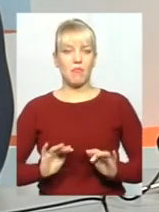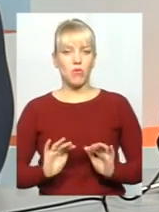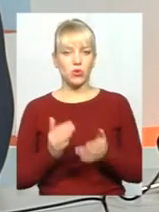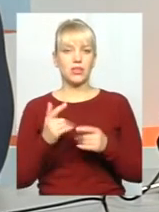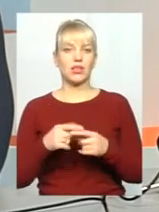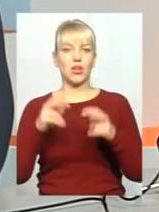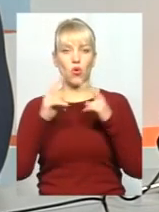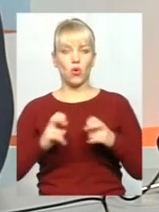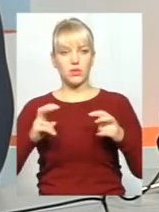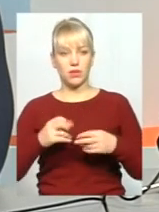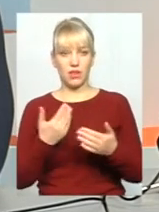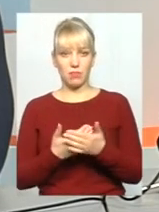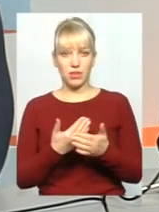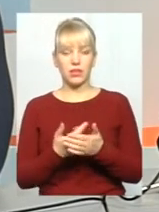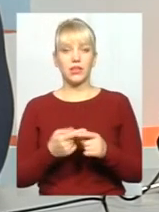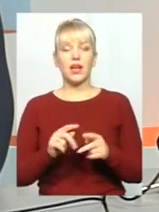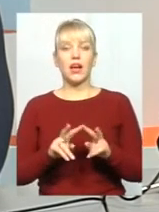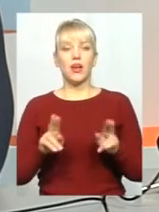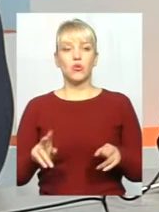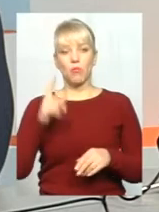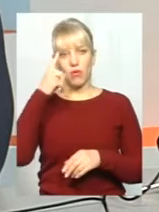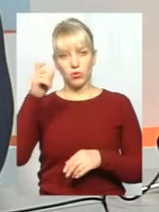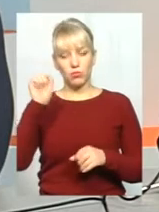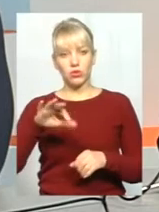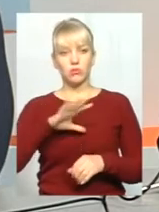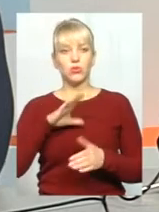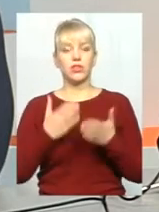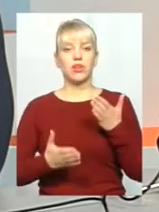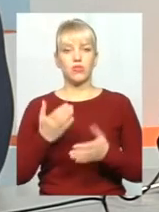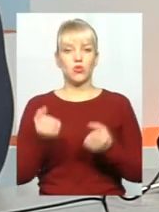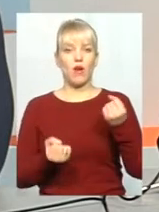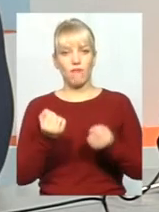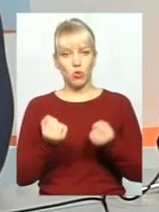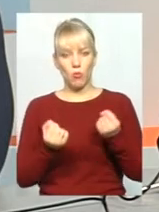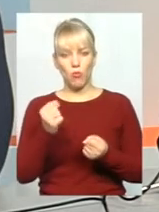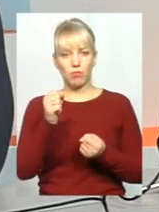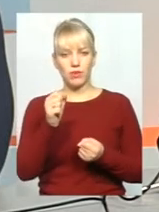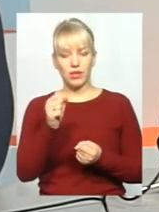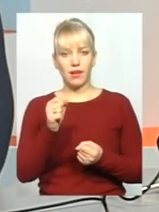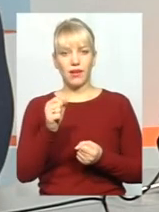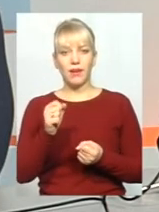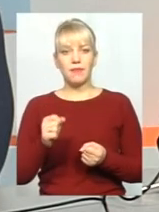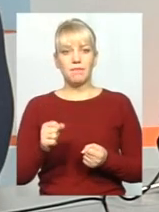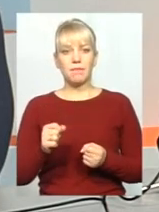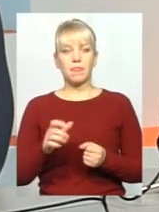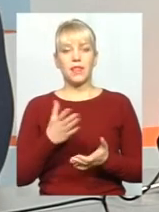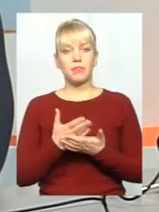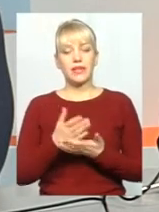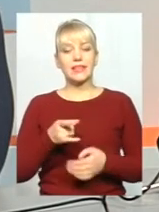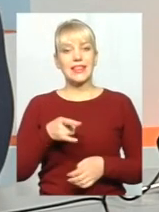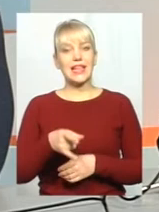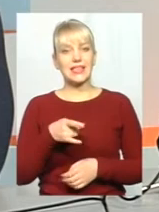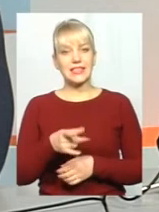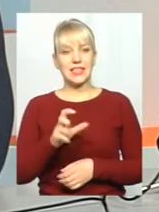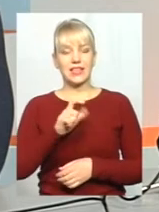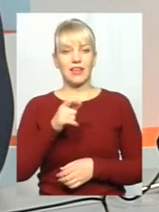правопорушенням. Так, до прикладу, аналогічне повідомлення може бути, якщо автомобіль здійснює пасажирське перемезення в режимі таксі на